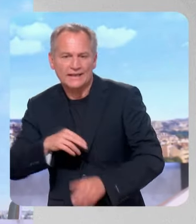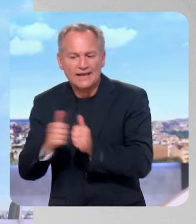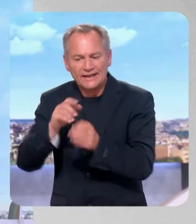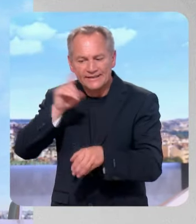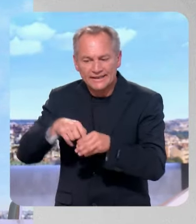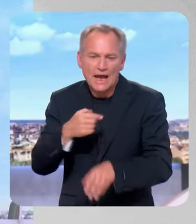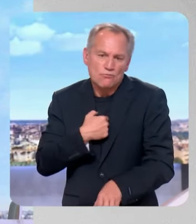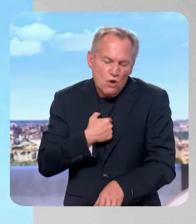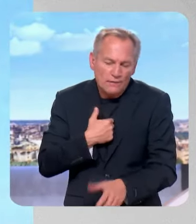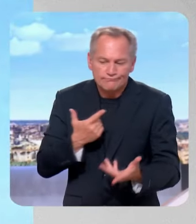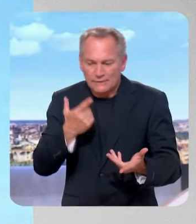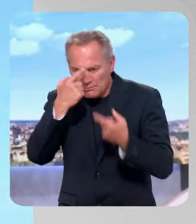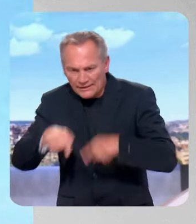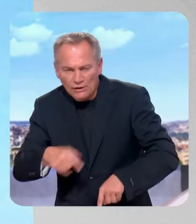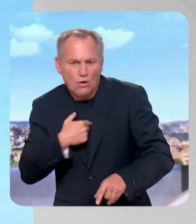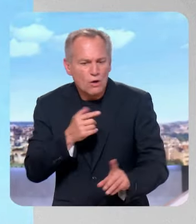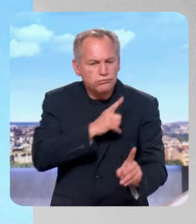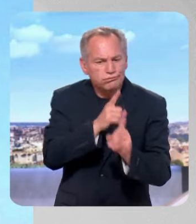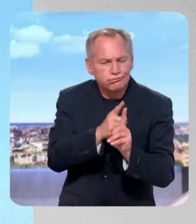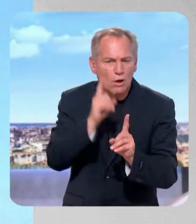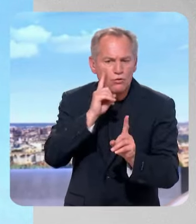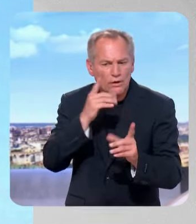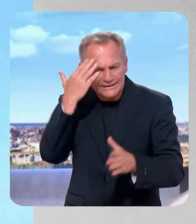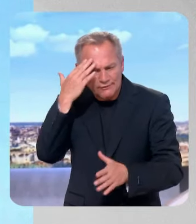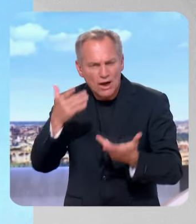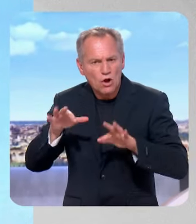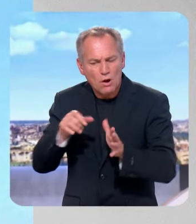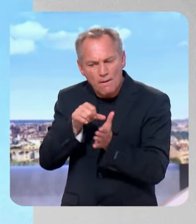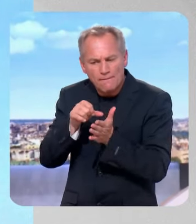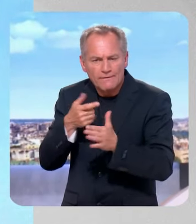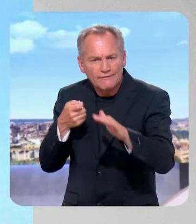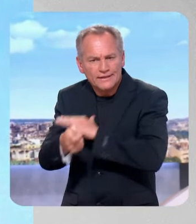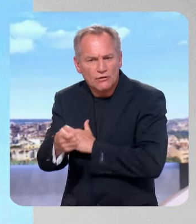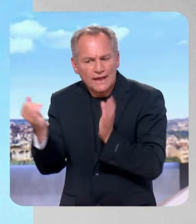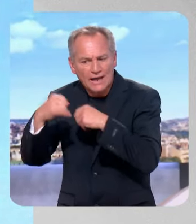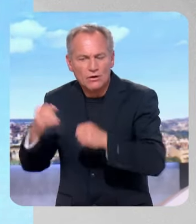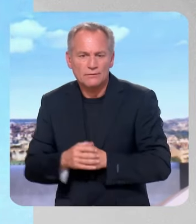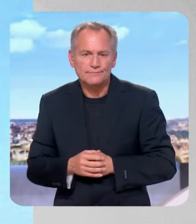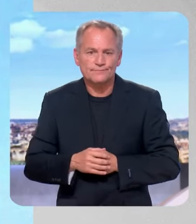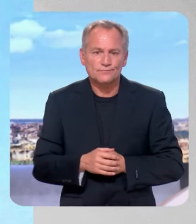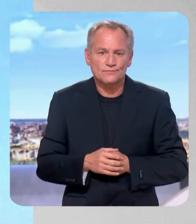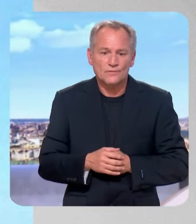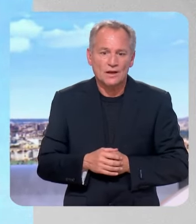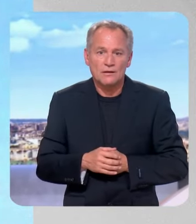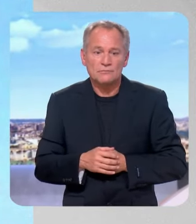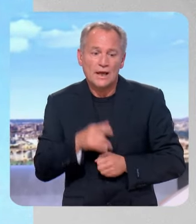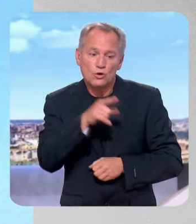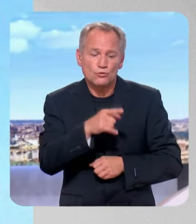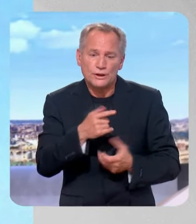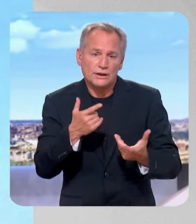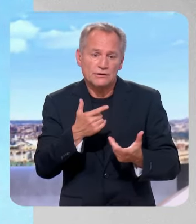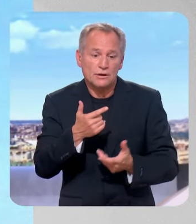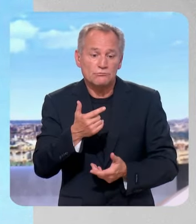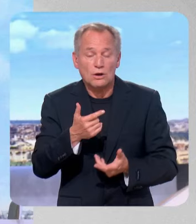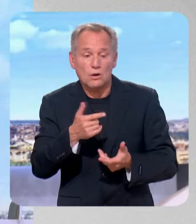sujet, pour me disent comment financer cet accord. Mais un mandat ne se résume pas à une décision prise avec les syndicats. Jean-Pierre